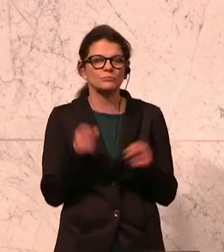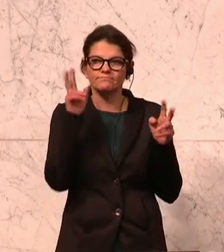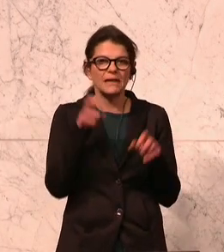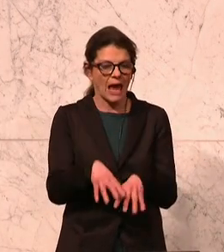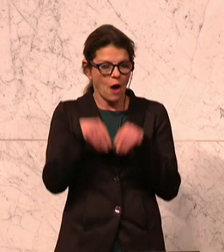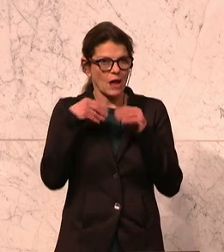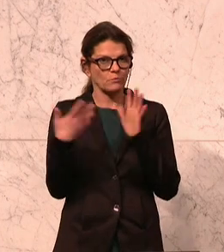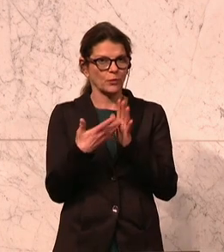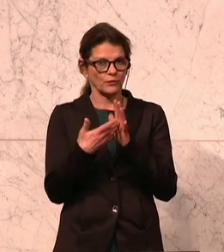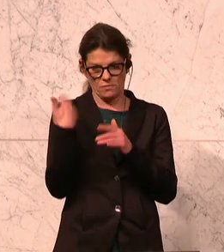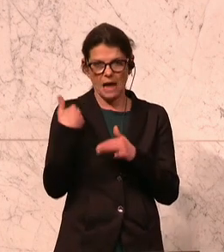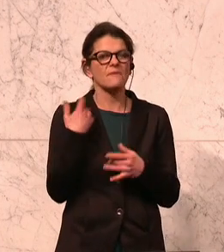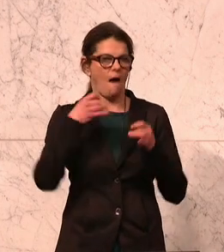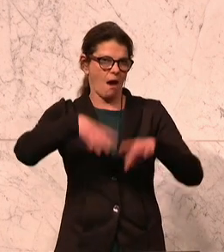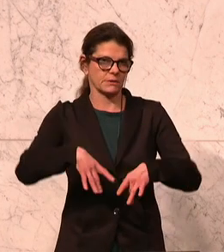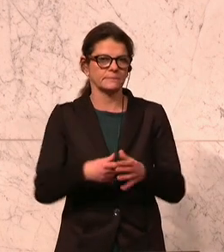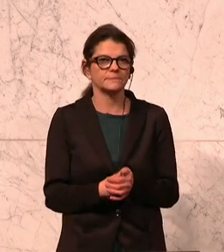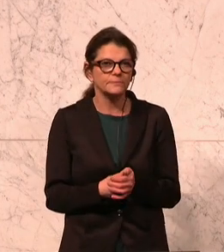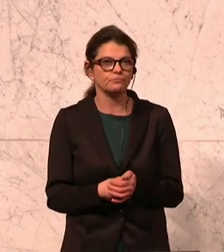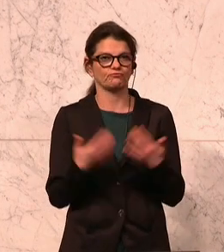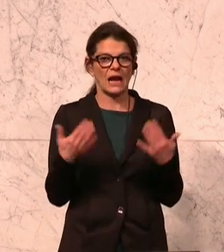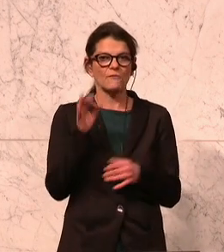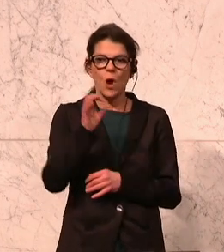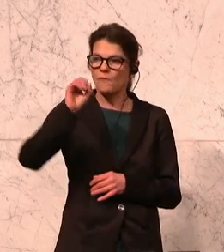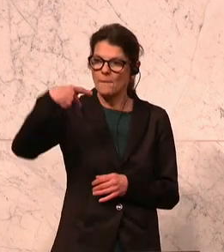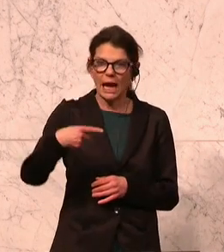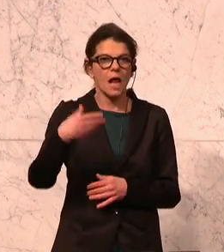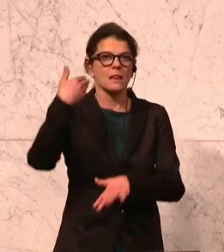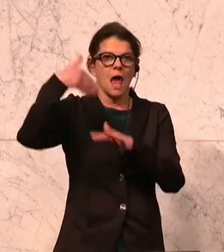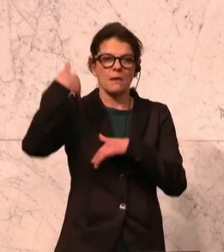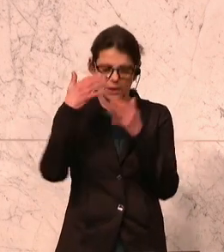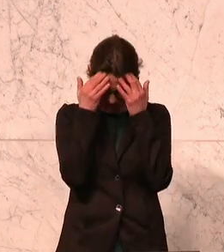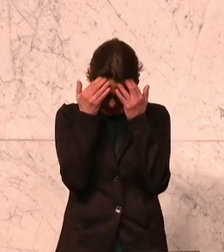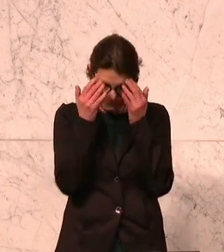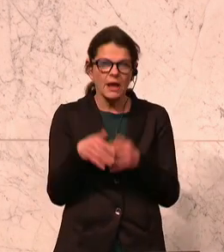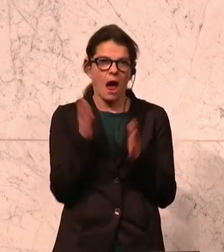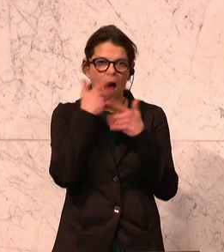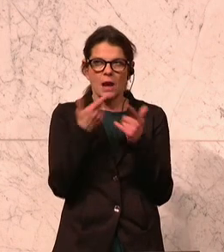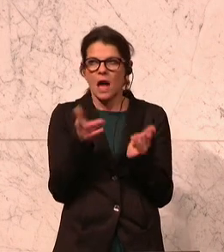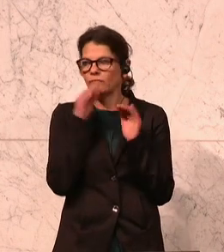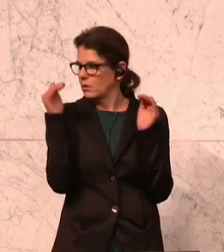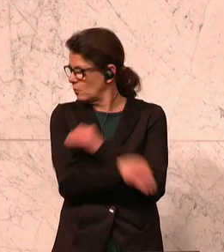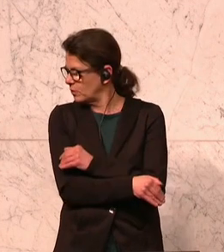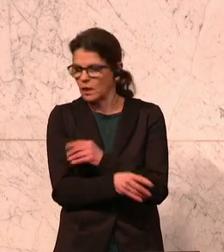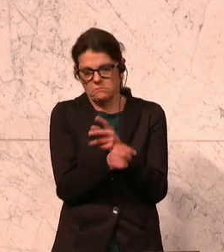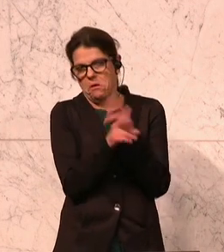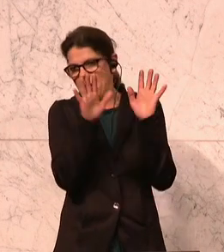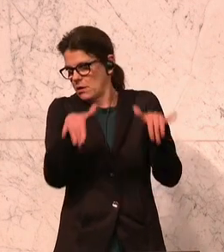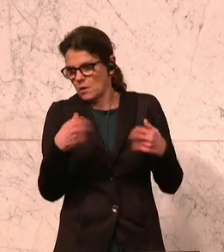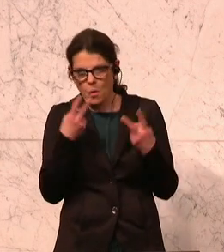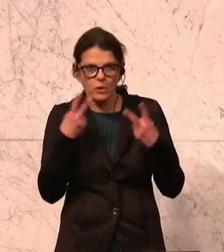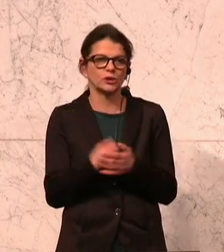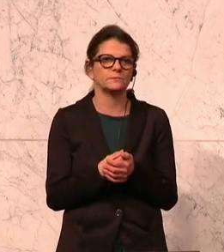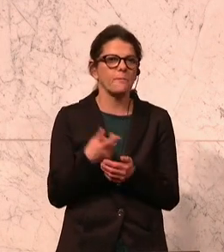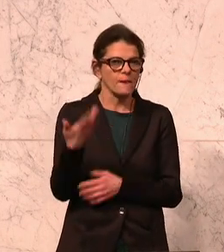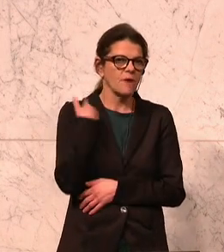Aufnahmsprüfung, wie das Geissen hat, abgeschafft. Für die ÖVP war damals der Untergang des Abendlandes vollkommen klar. Es